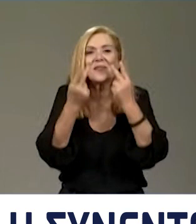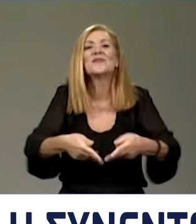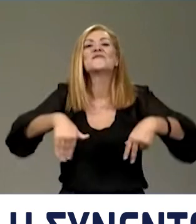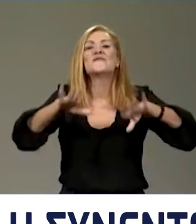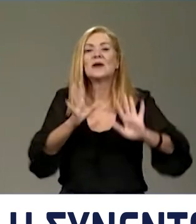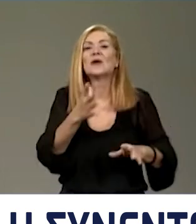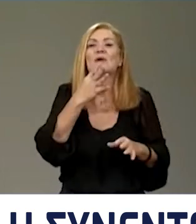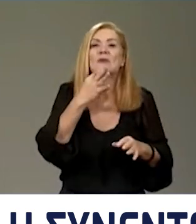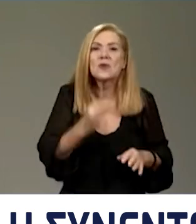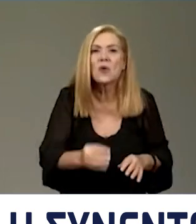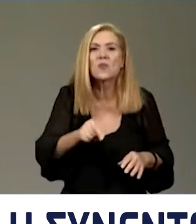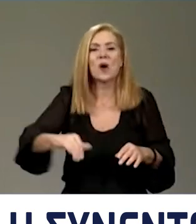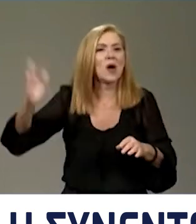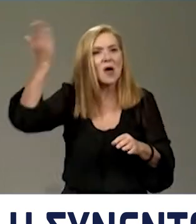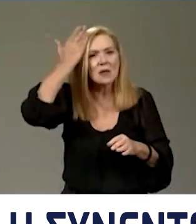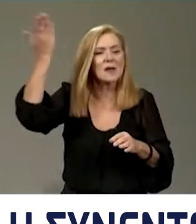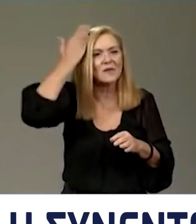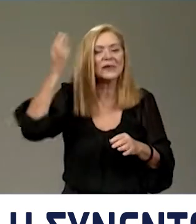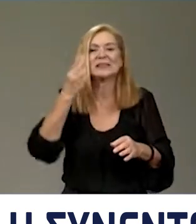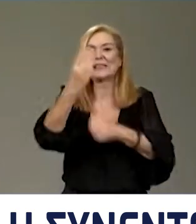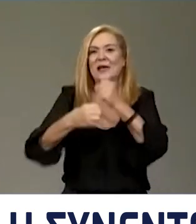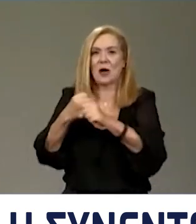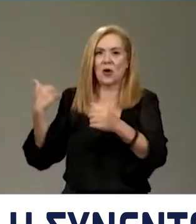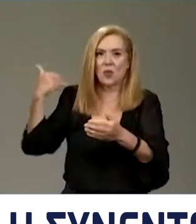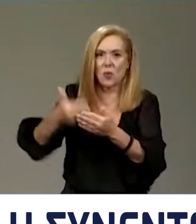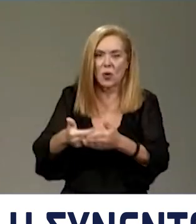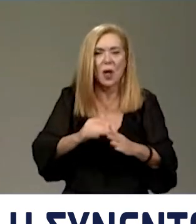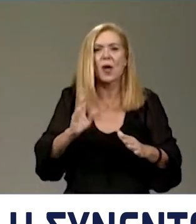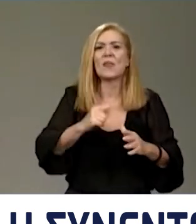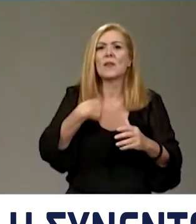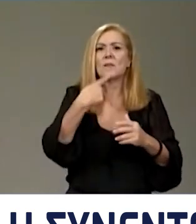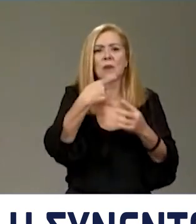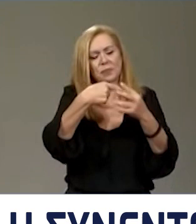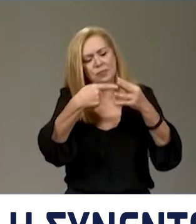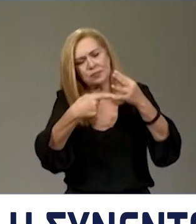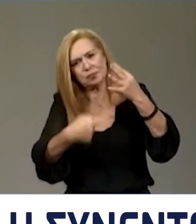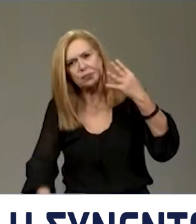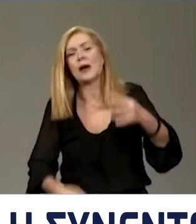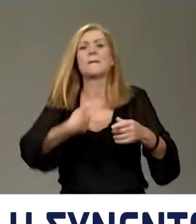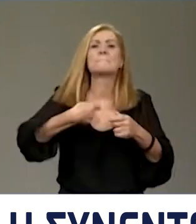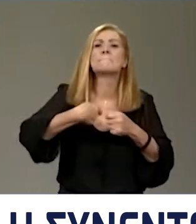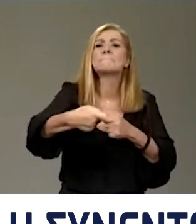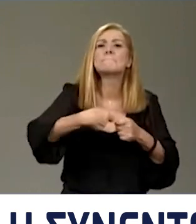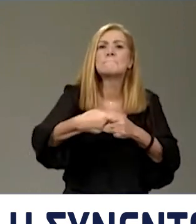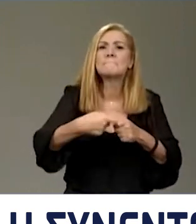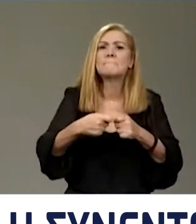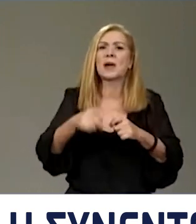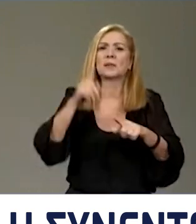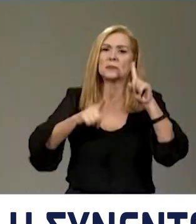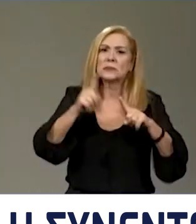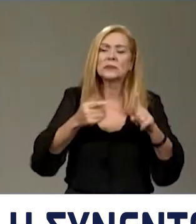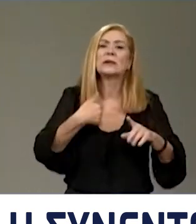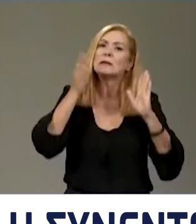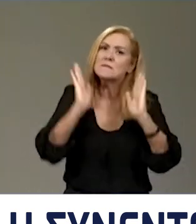επίμονη ακρίβεια των τελευταίων τριών ετών. Δεν θα παρεθμίσω τα μέτρα τα οποία η κυβέρνηση πήρε κατά καιρούς για να